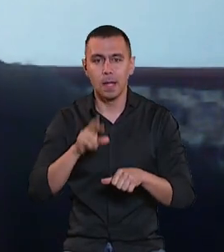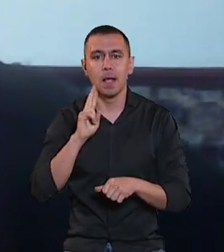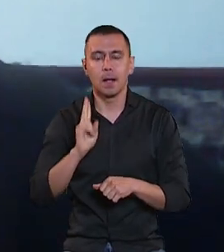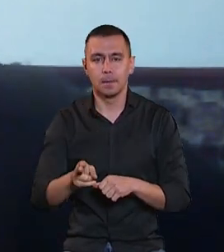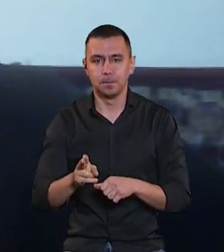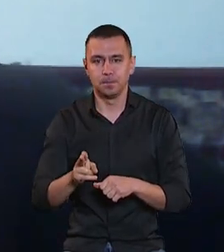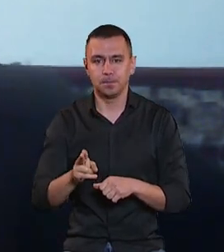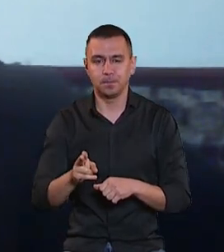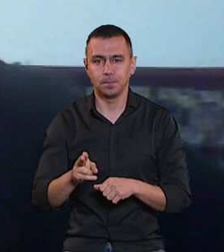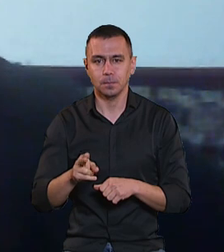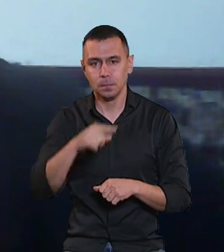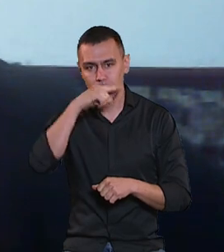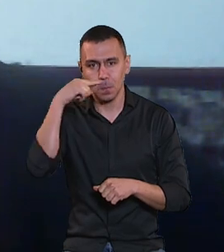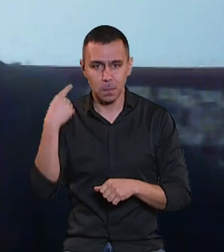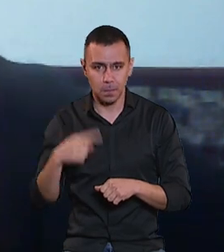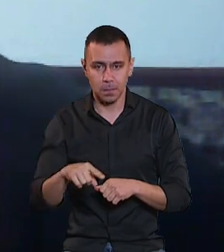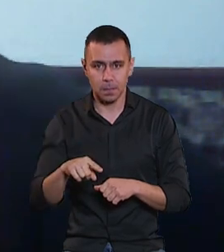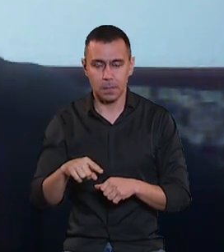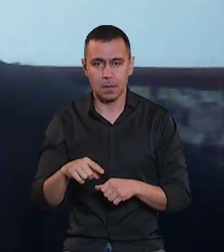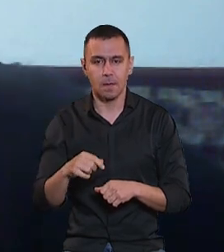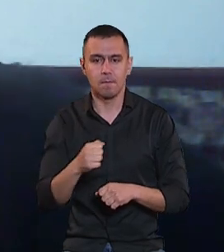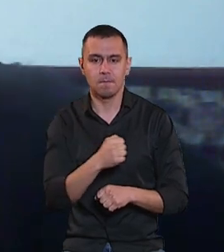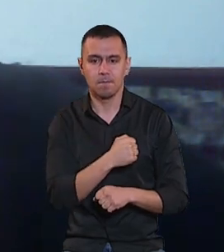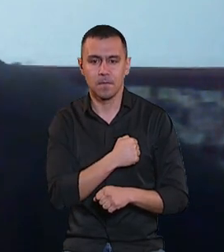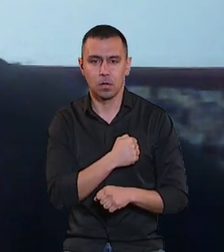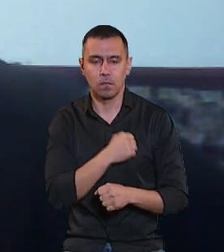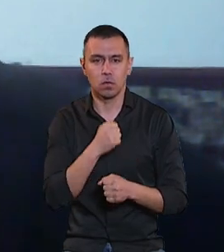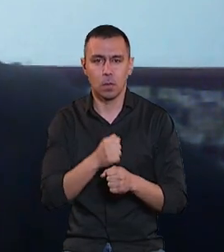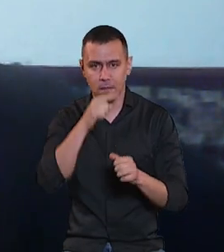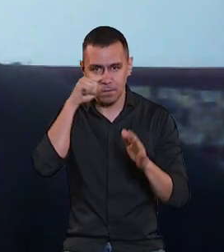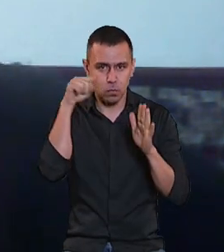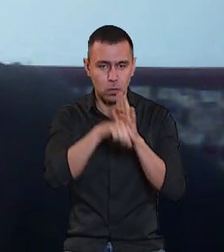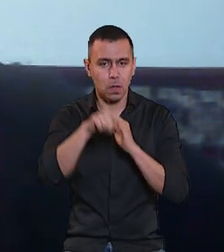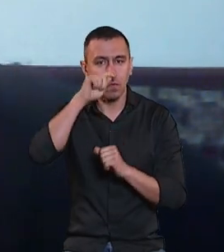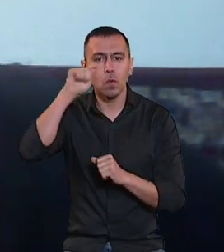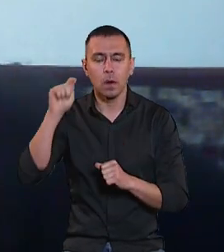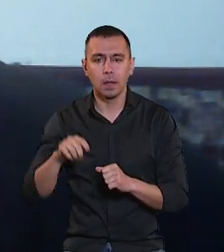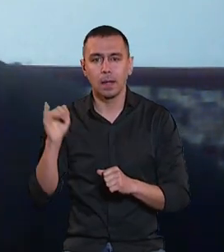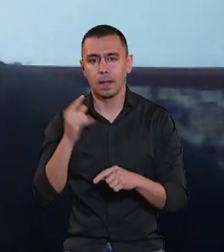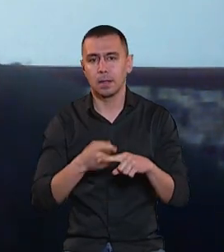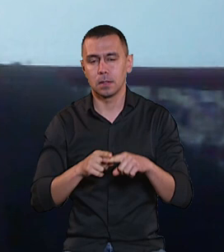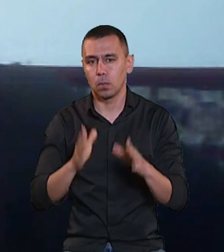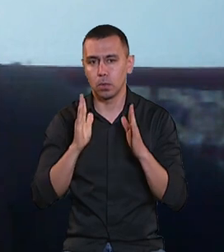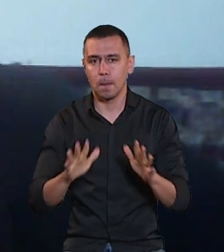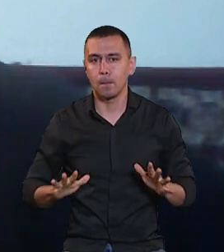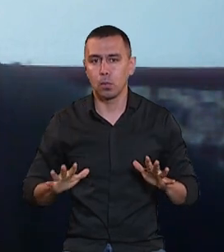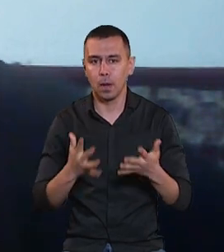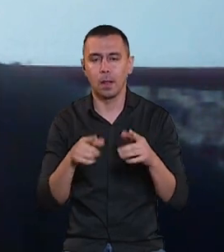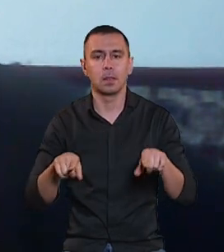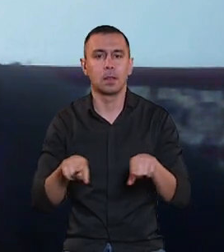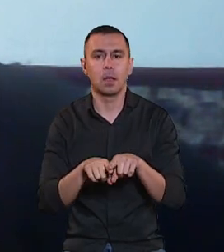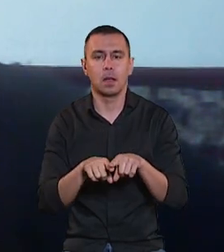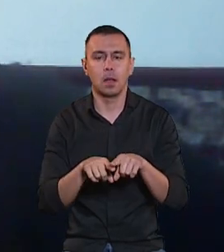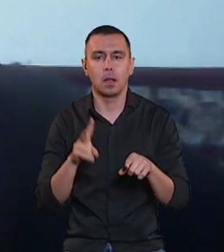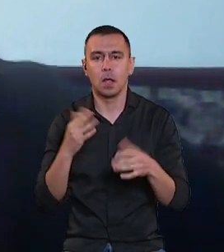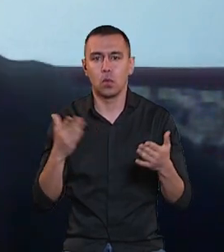Росія військове зробила вторгнення в Україну. І це буде подія така, на